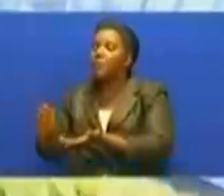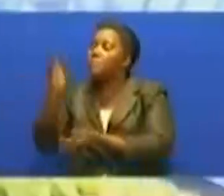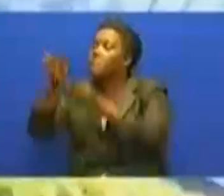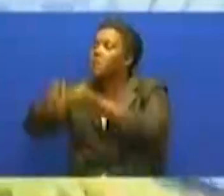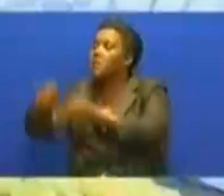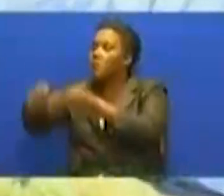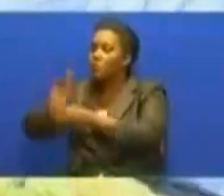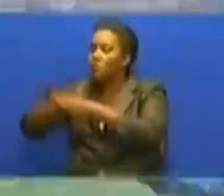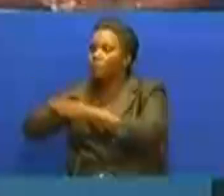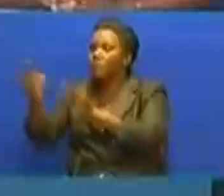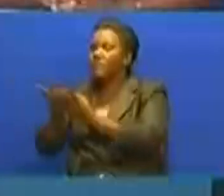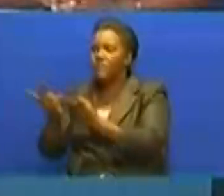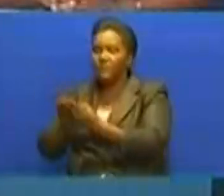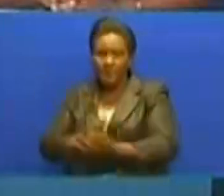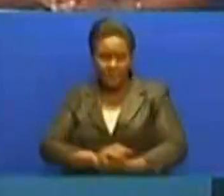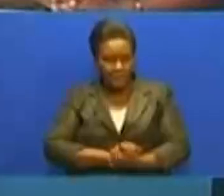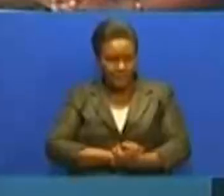Thomas, TBC.